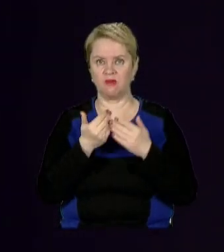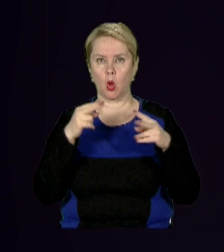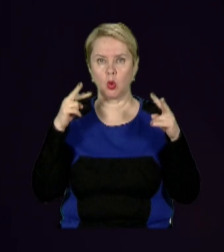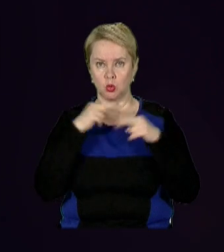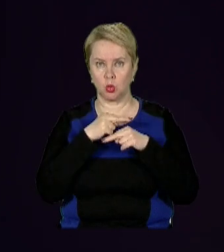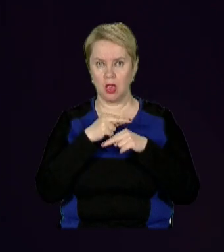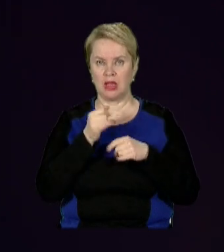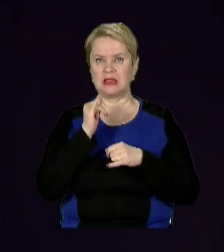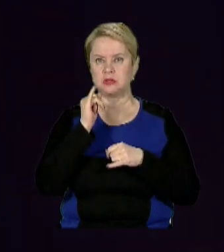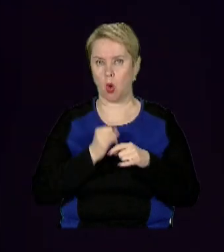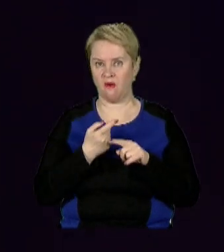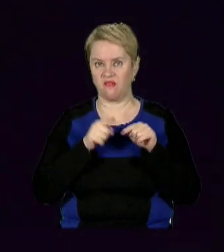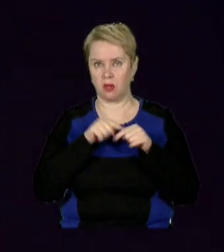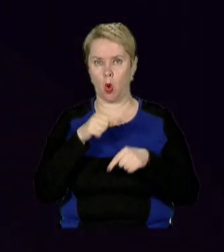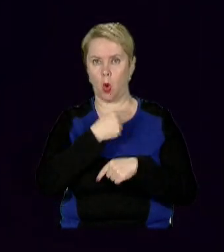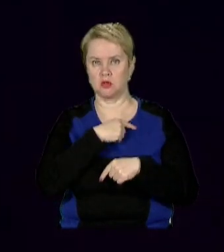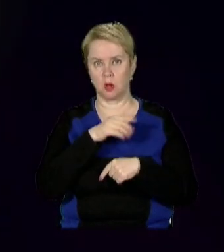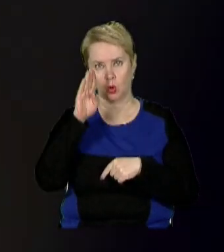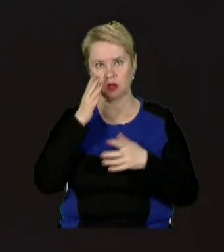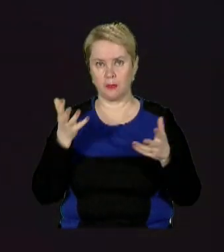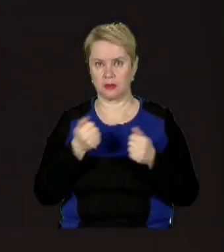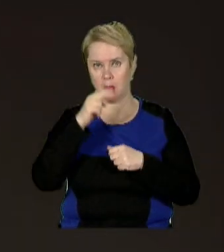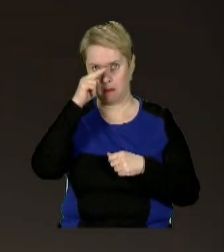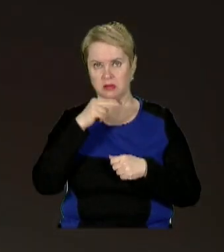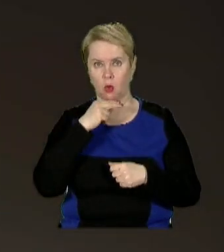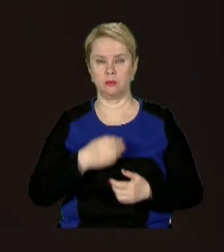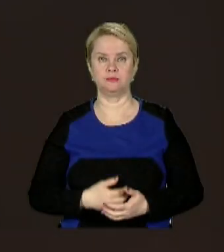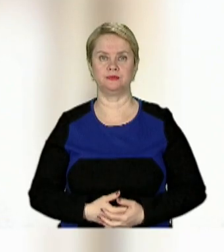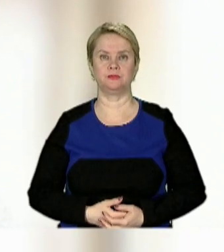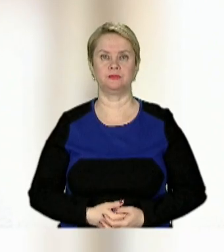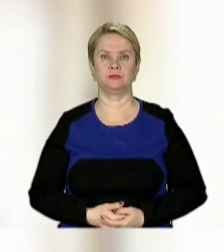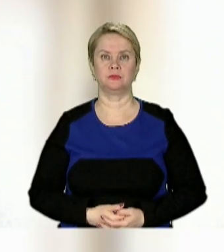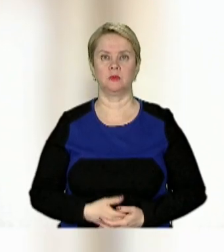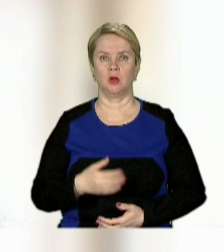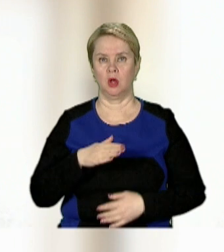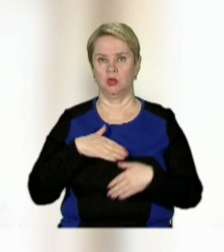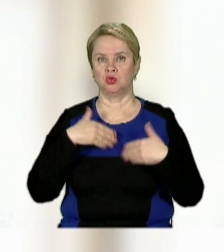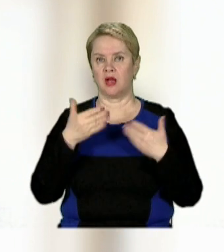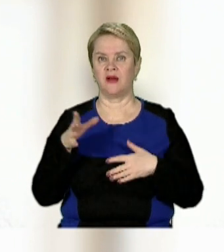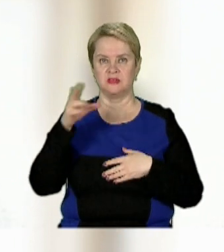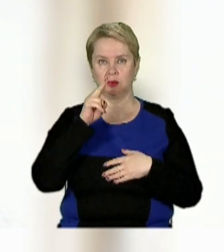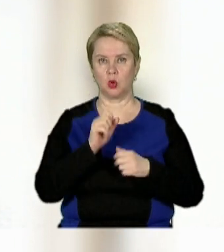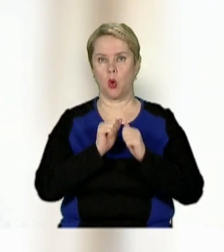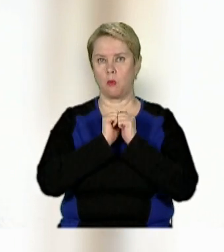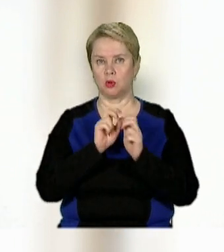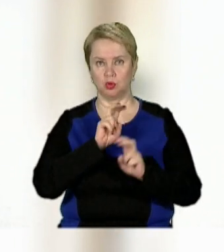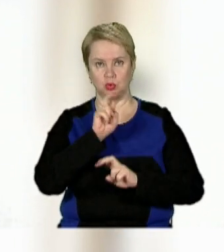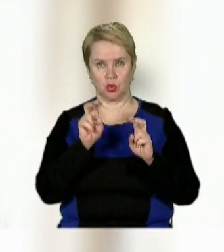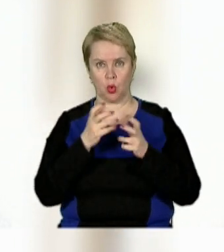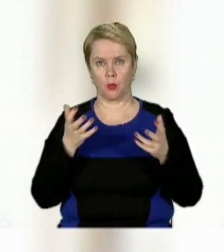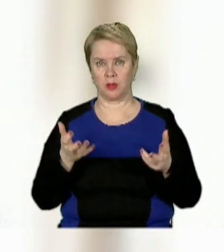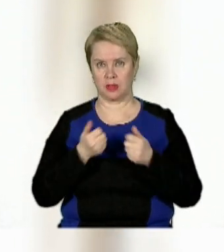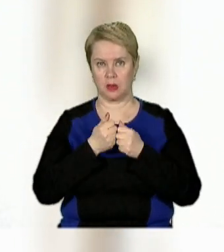отруєння та дистрофії. В госпіталі хлопця підтримує батько. Щиро дяка всім, хто молився, шукав,